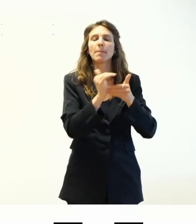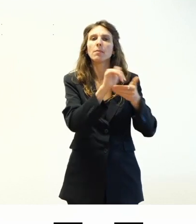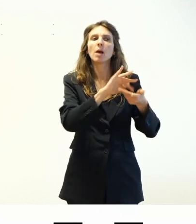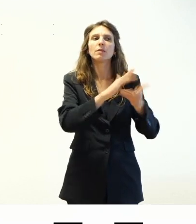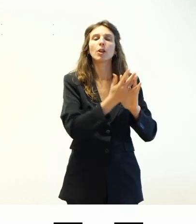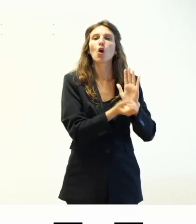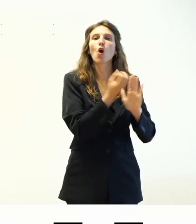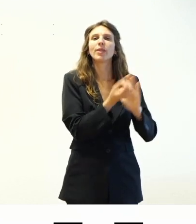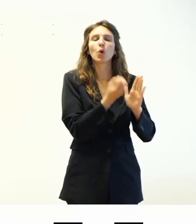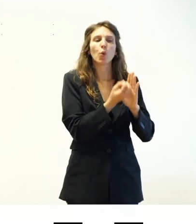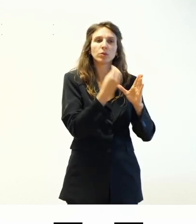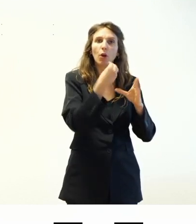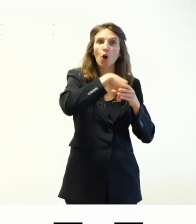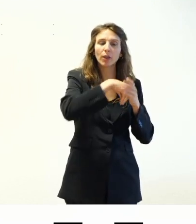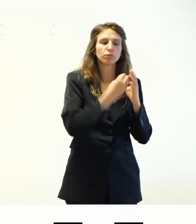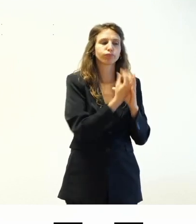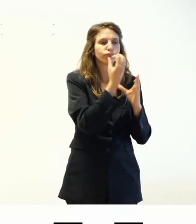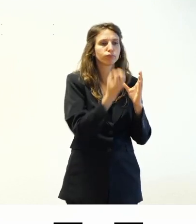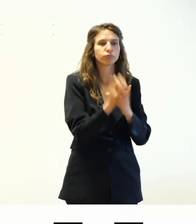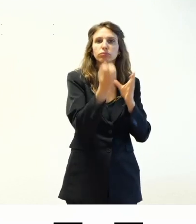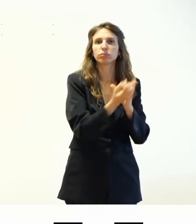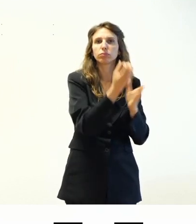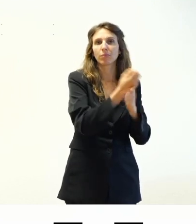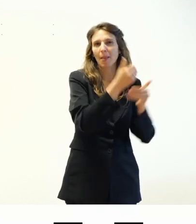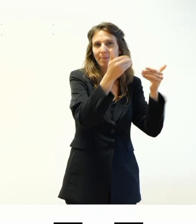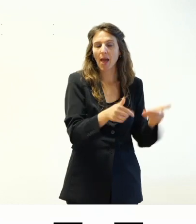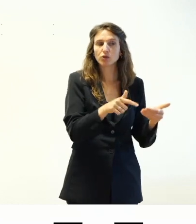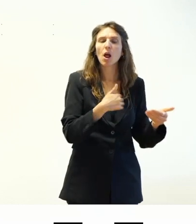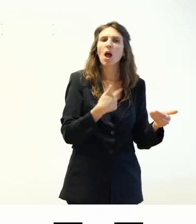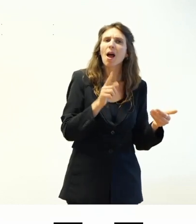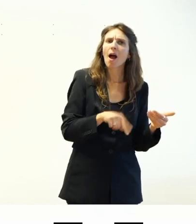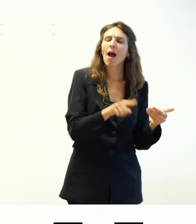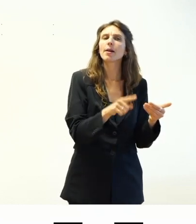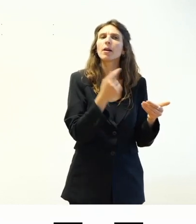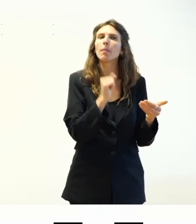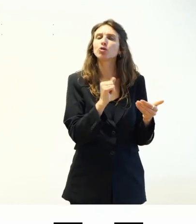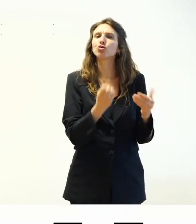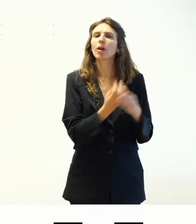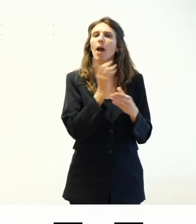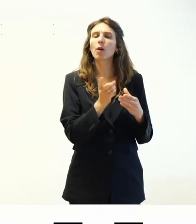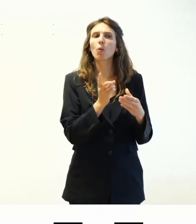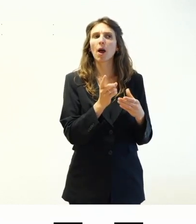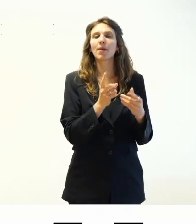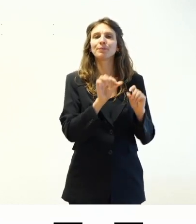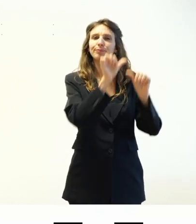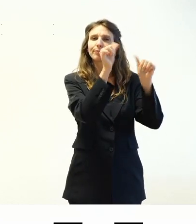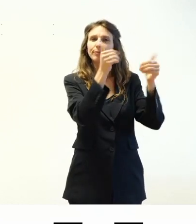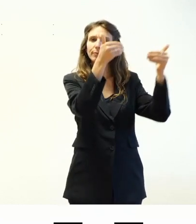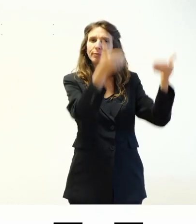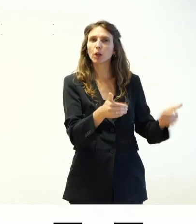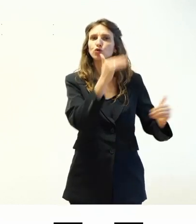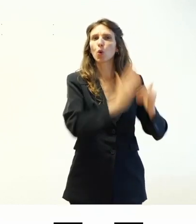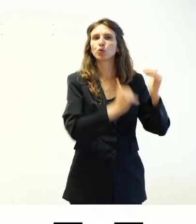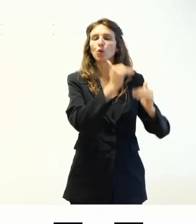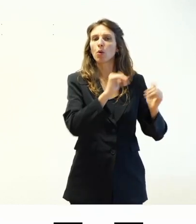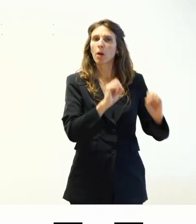sito, quindi i contenuti delle pagine, ma anche per andare a creare quelli che sono, che è il layout del sito, quindi la sua struttura.